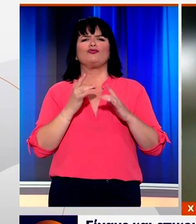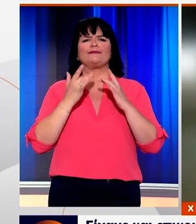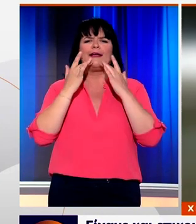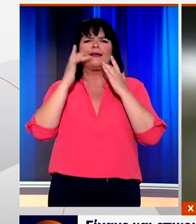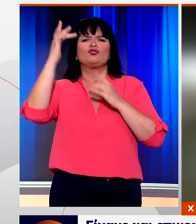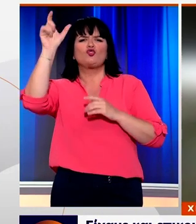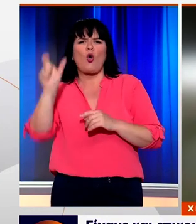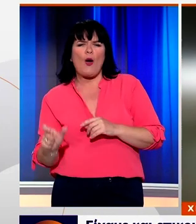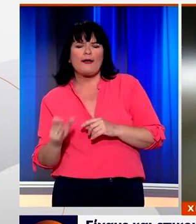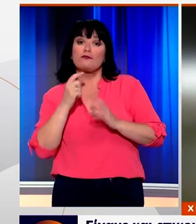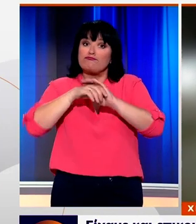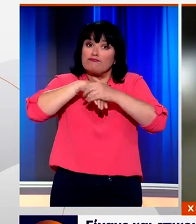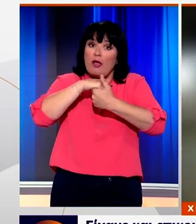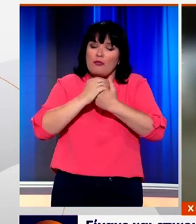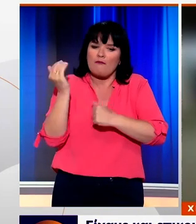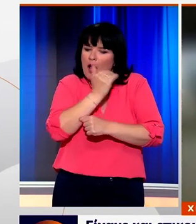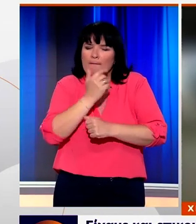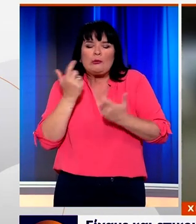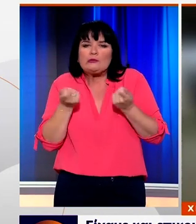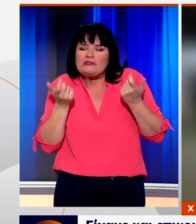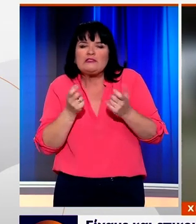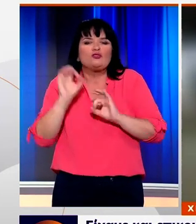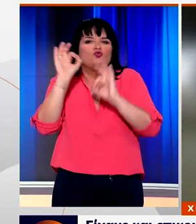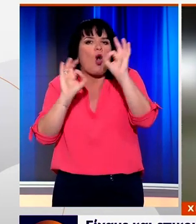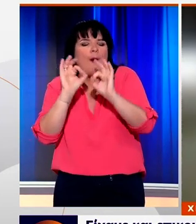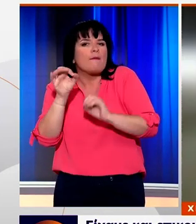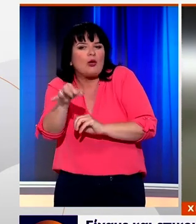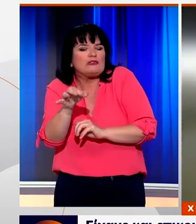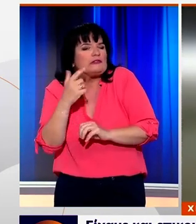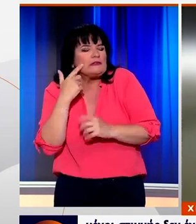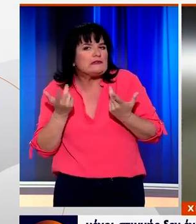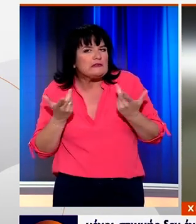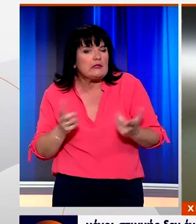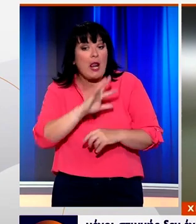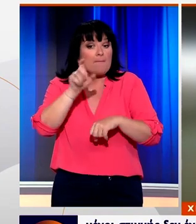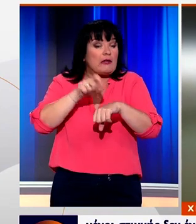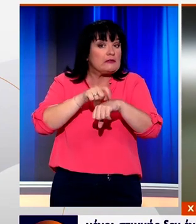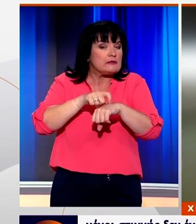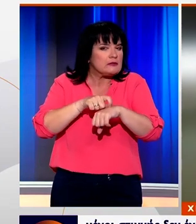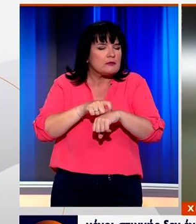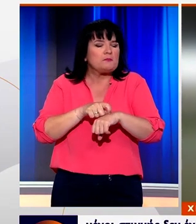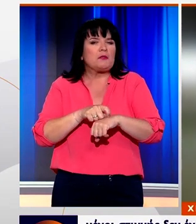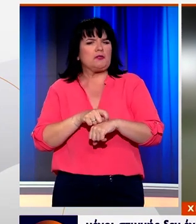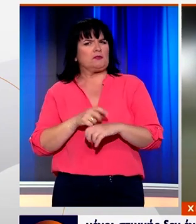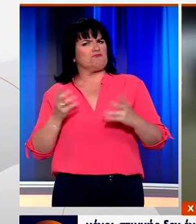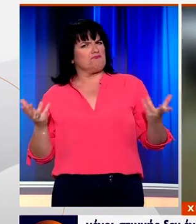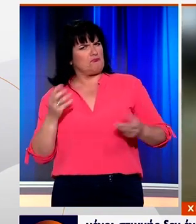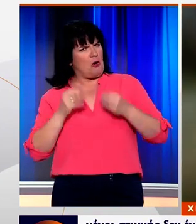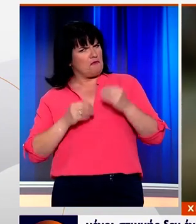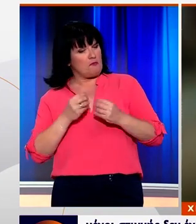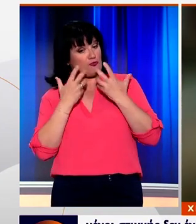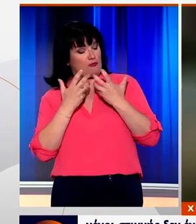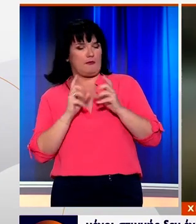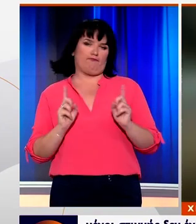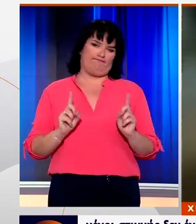ενδιαφέρθηκε και αυτός για τι γίνεται στη Σκόπελο, είναι ο γεγονός ότι μέχρι στιγμής δεν έχουμε ιδιαίτερα προβλήματα.